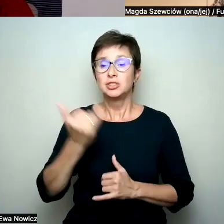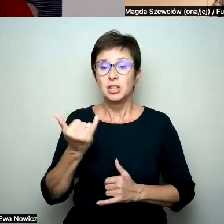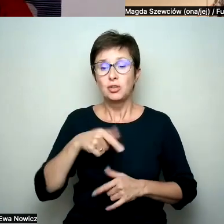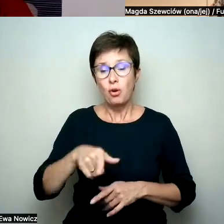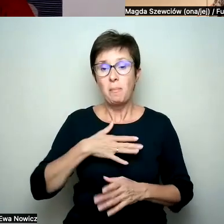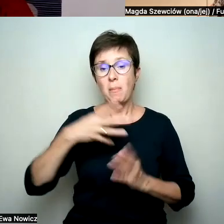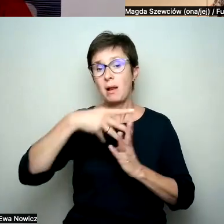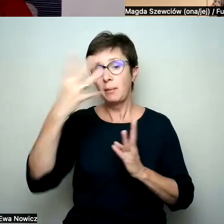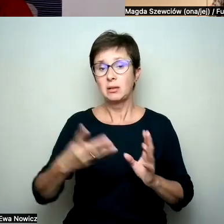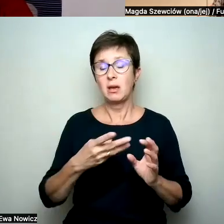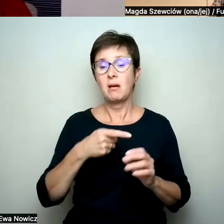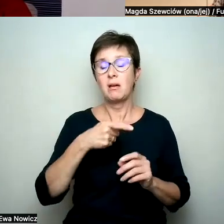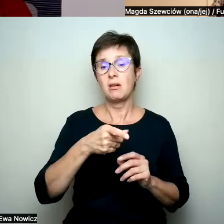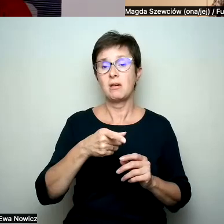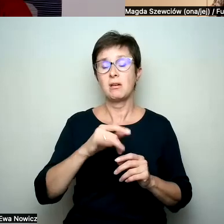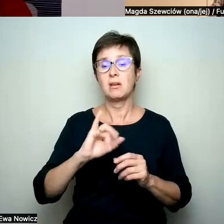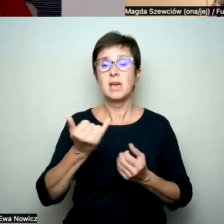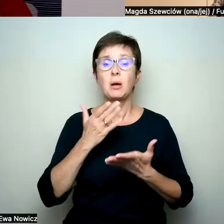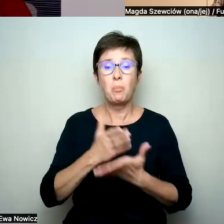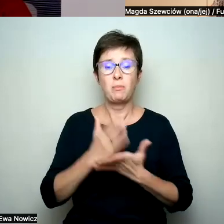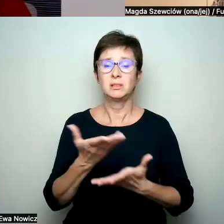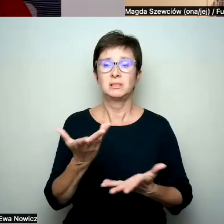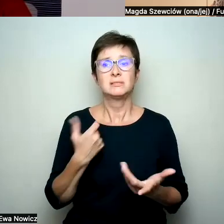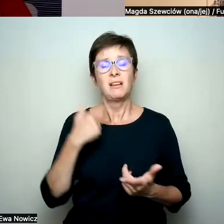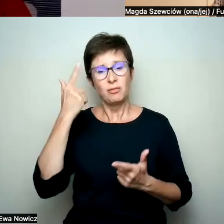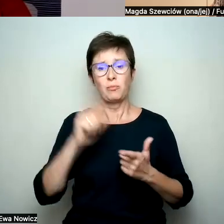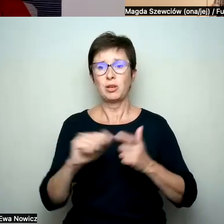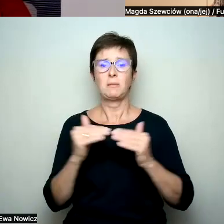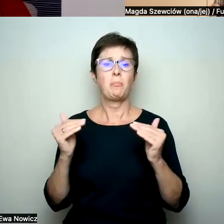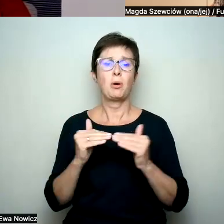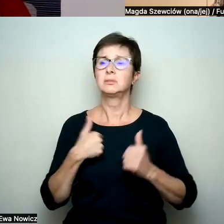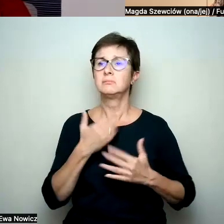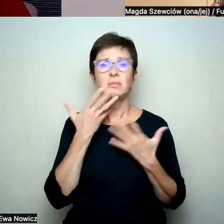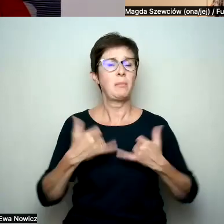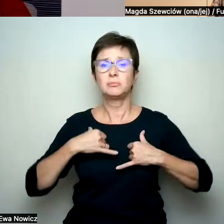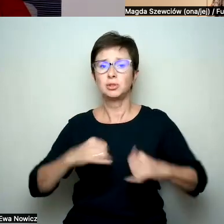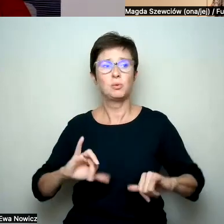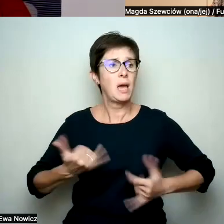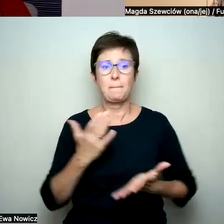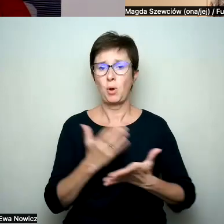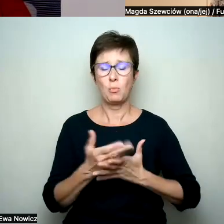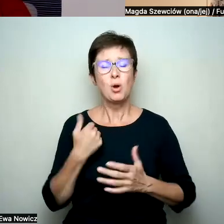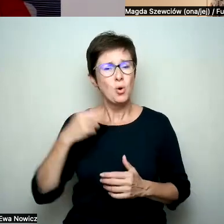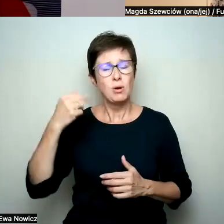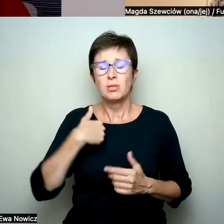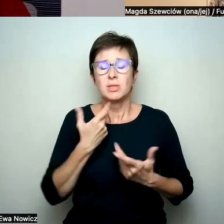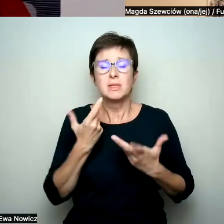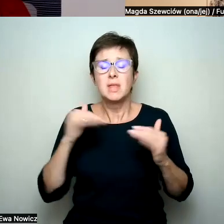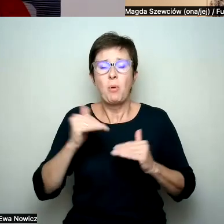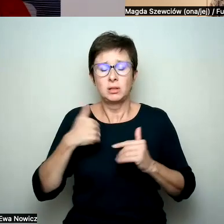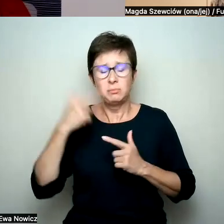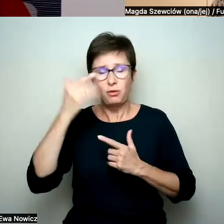trudny, no bo to jest po prostu taki poziom bezsilności, którego ja sobie myślę, nie jestem w stanie wyobrazić, bo nie mam dzieci.